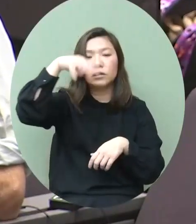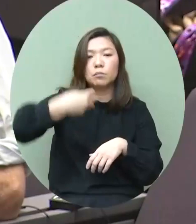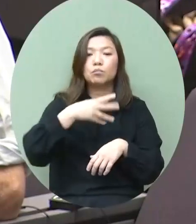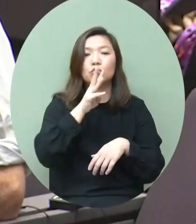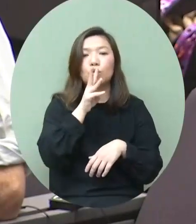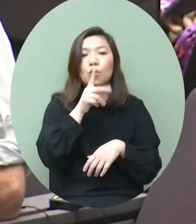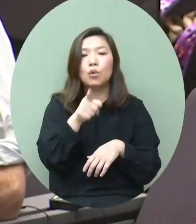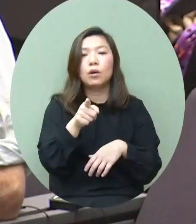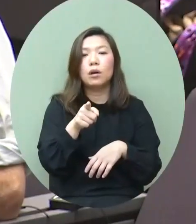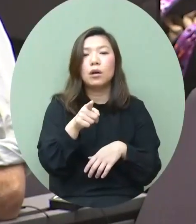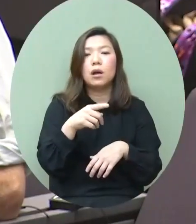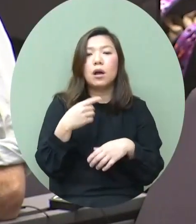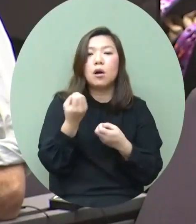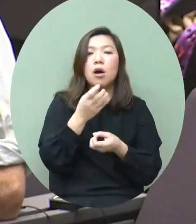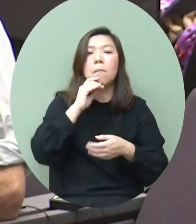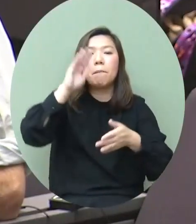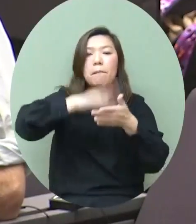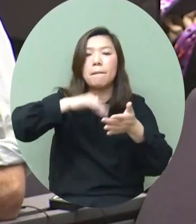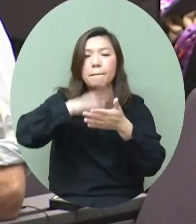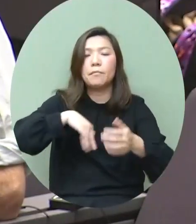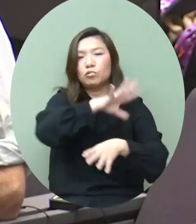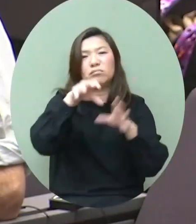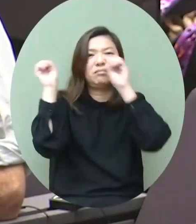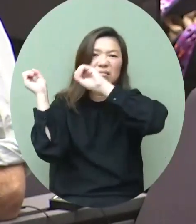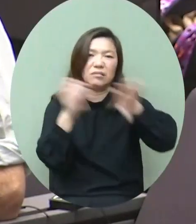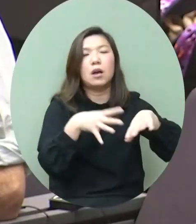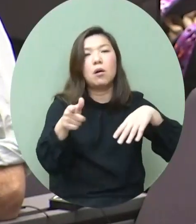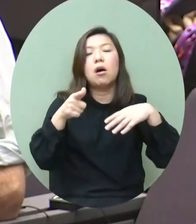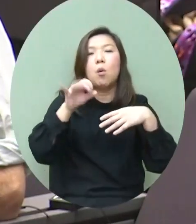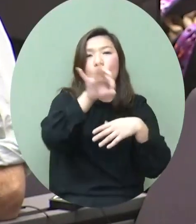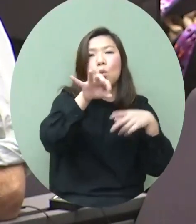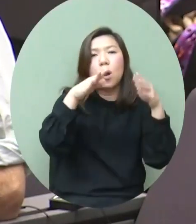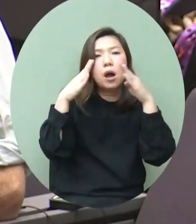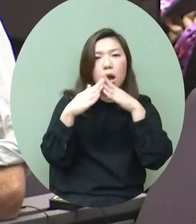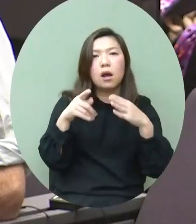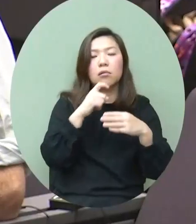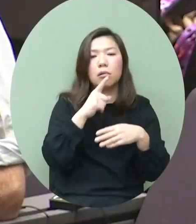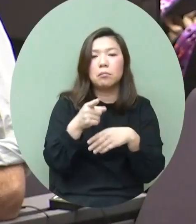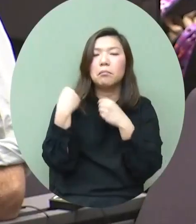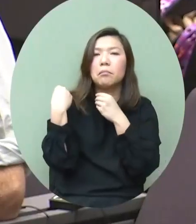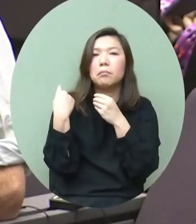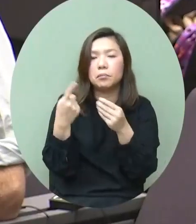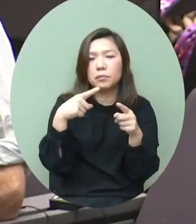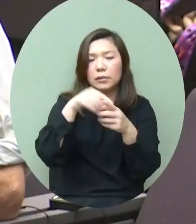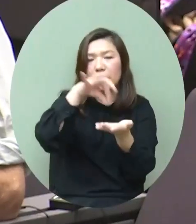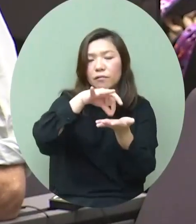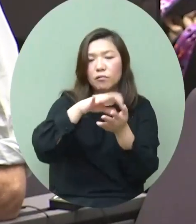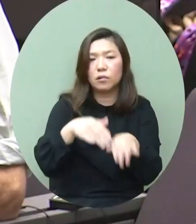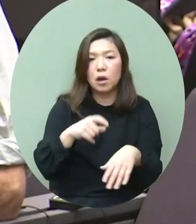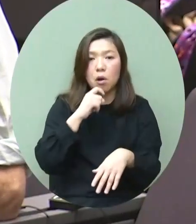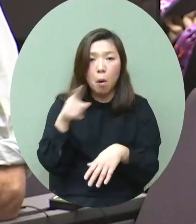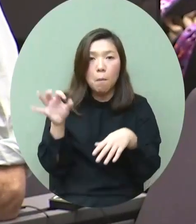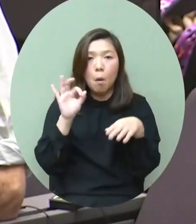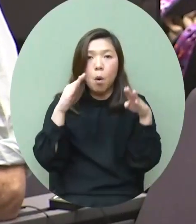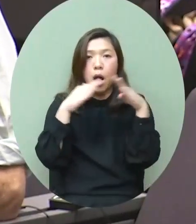州街公園就丟棄了毛家姐家蕩那昨天就是小一錢債就判了這些毛家姐得值